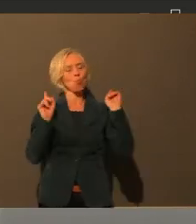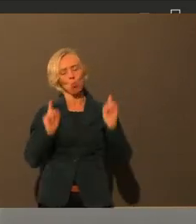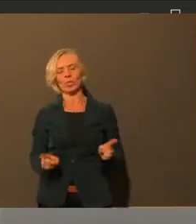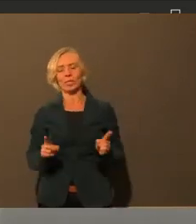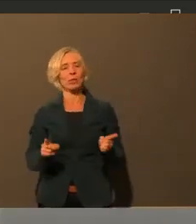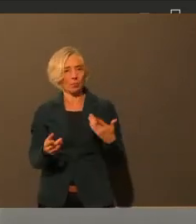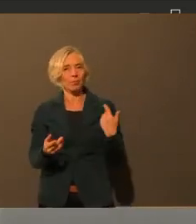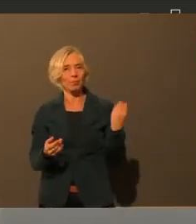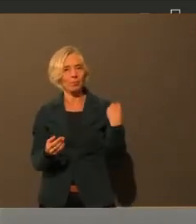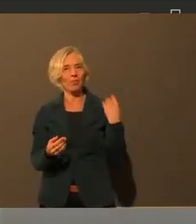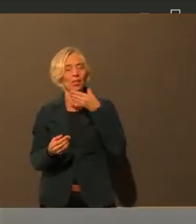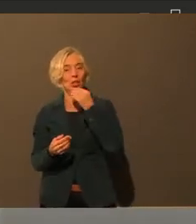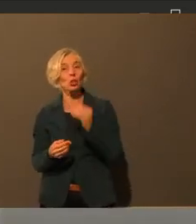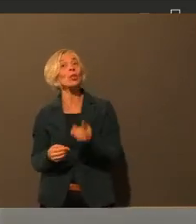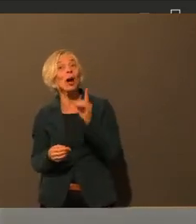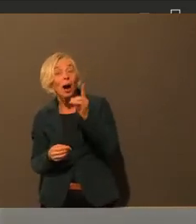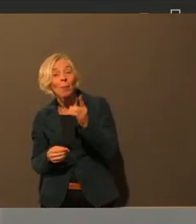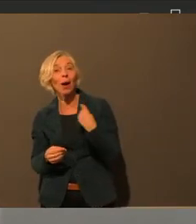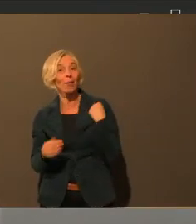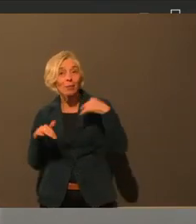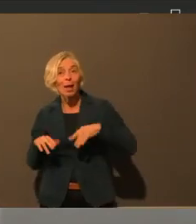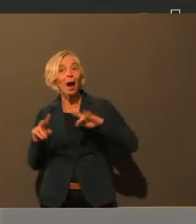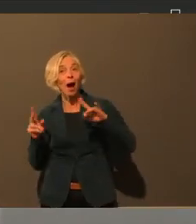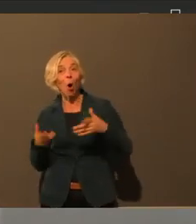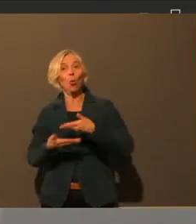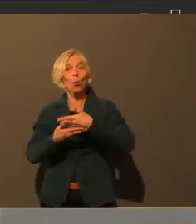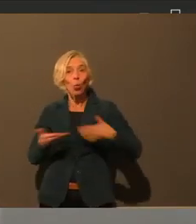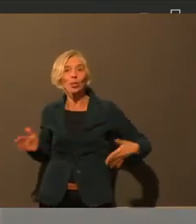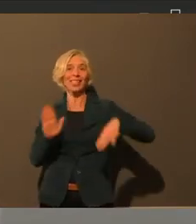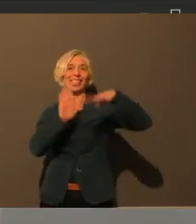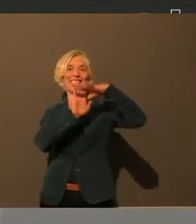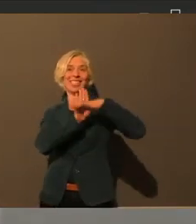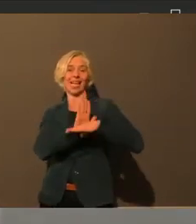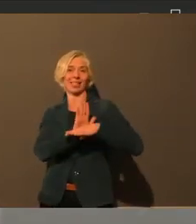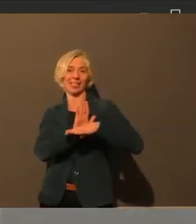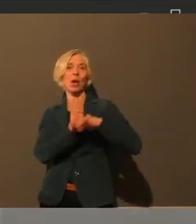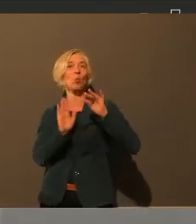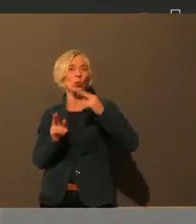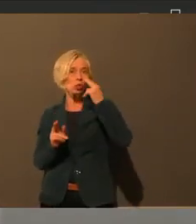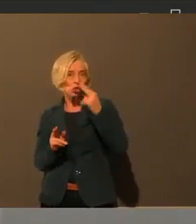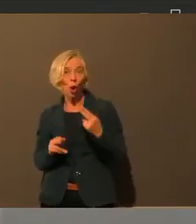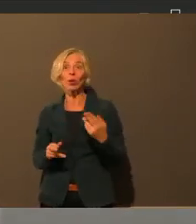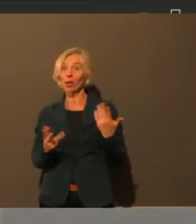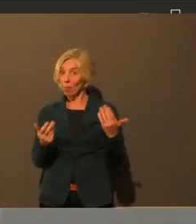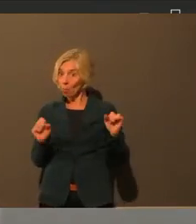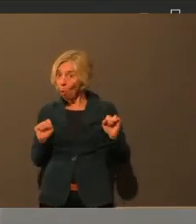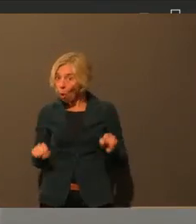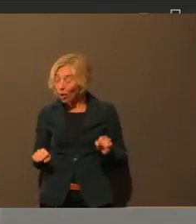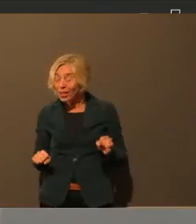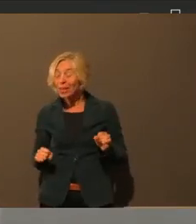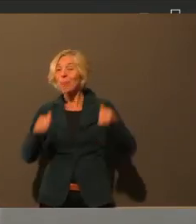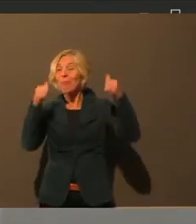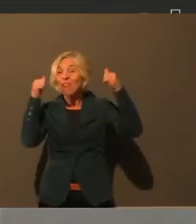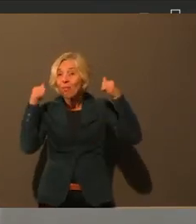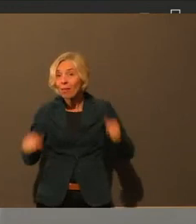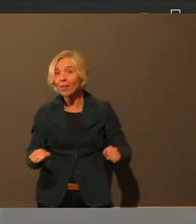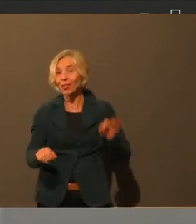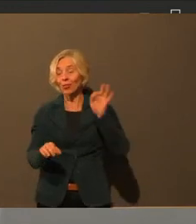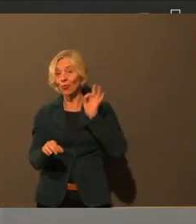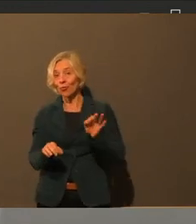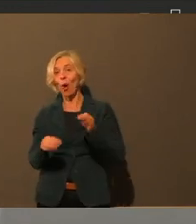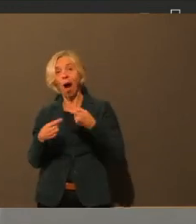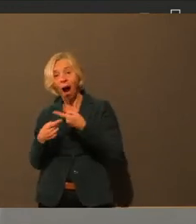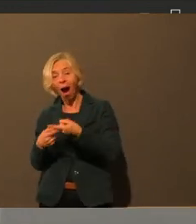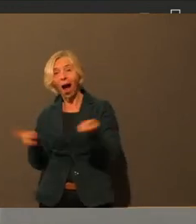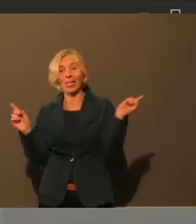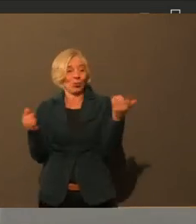immer eine Frage, ob eine Maßnahme verhältnismäßig ist, ja oder nein. Und bei uns in Deutschland ist es nun mal so, dass auch alles geregelt